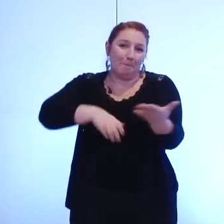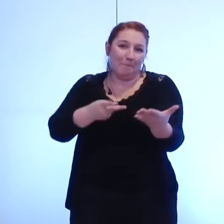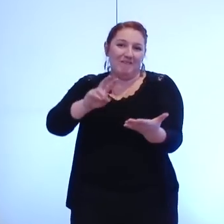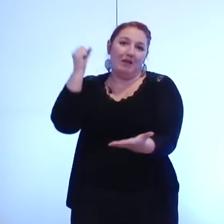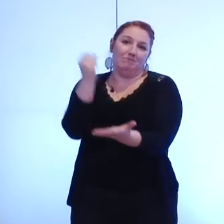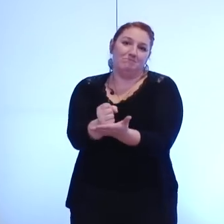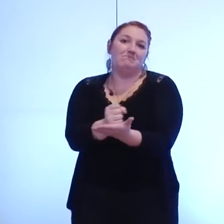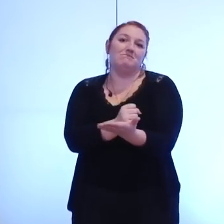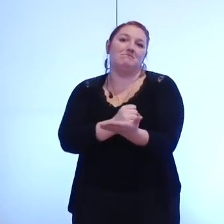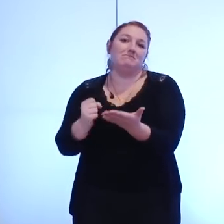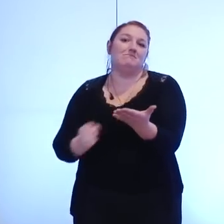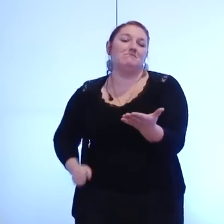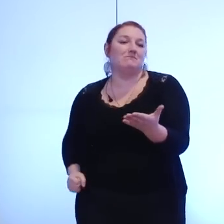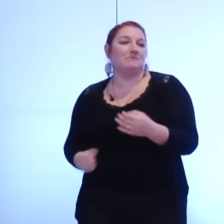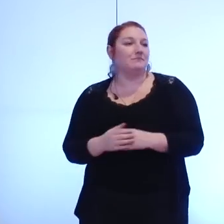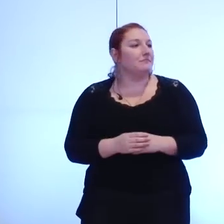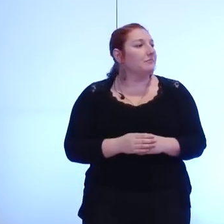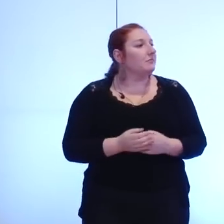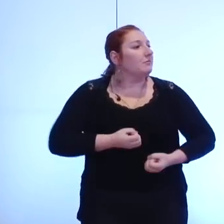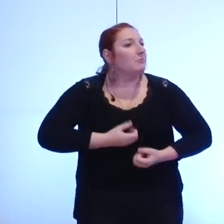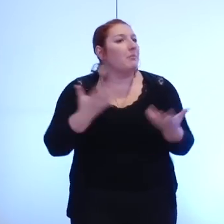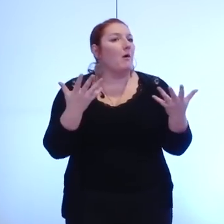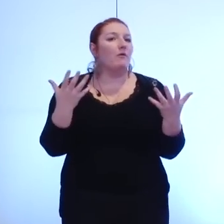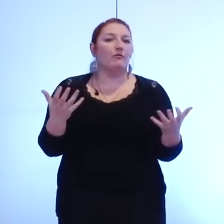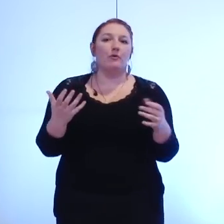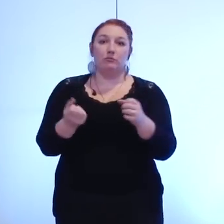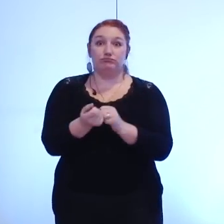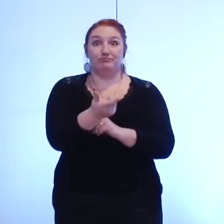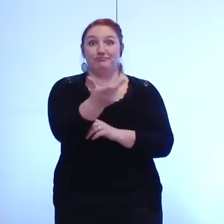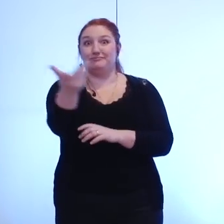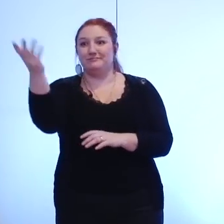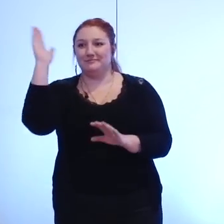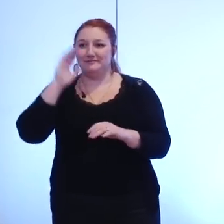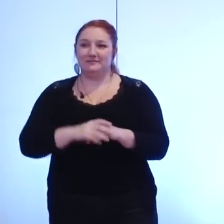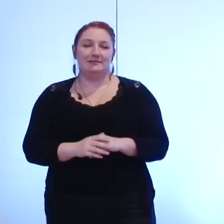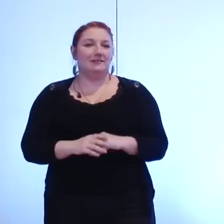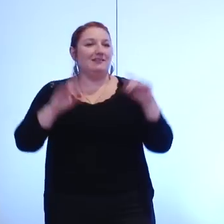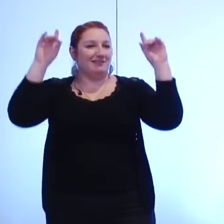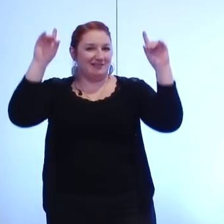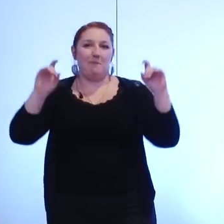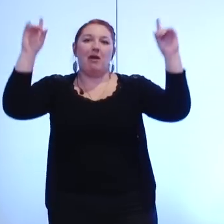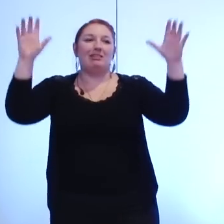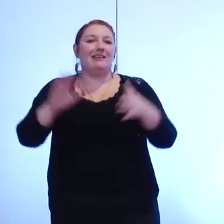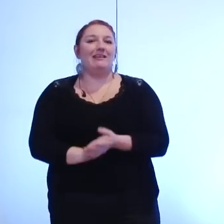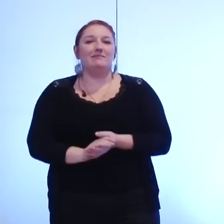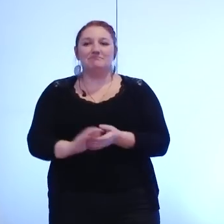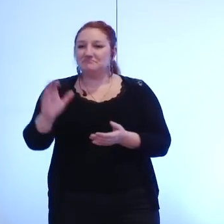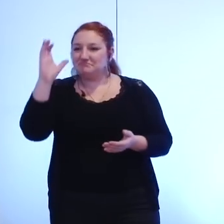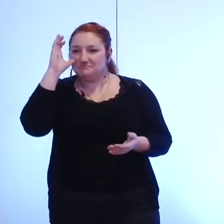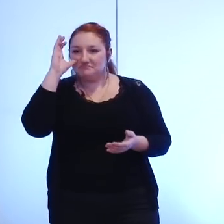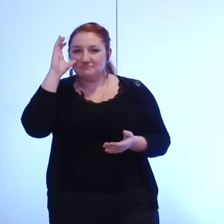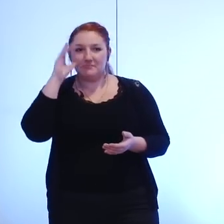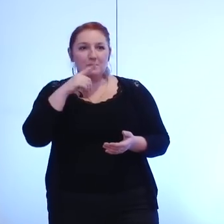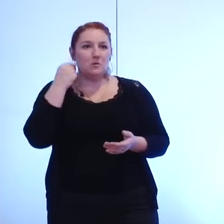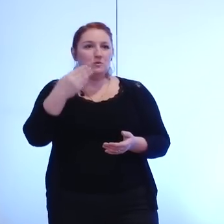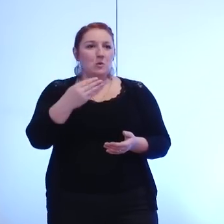j'ai donc des prises de parole nombreuses c'est bon c'est parti allons-y monsieur mon